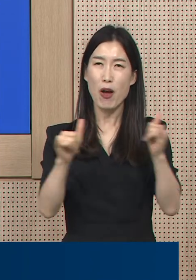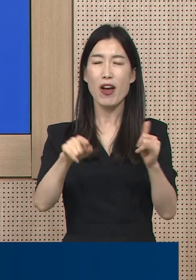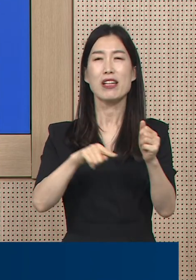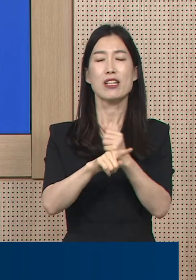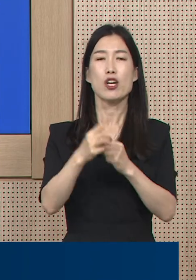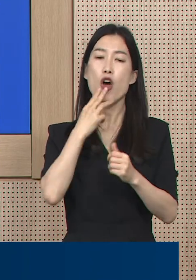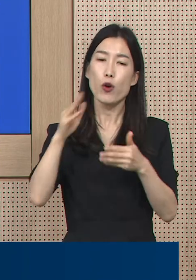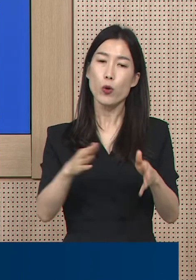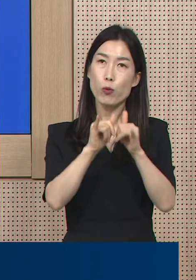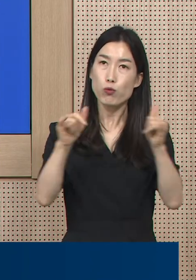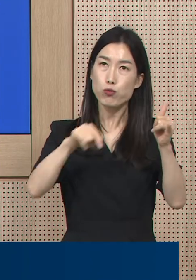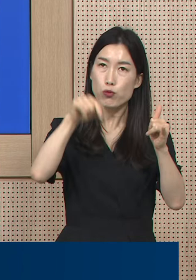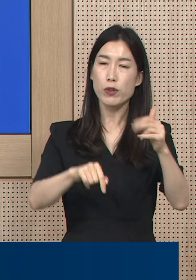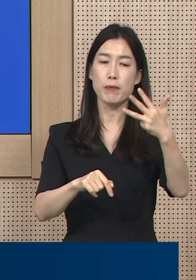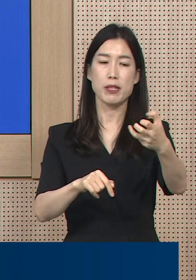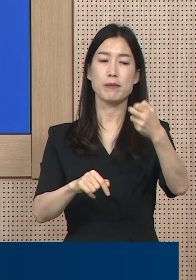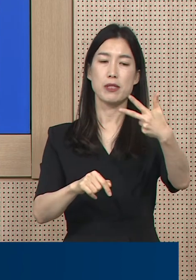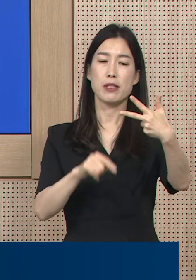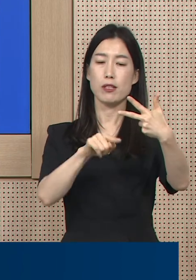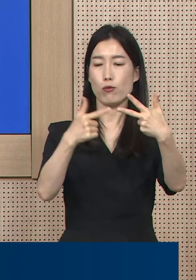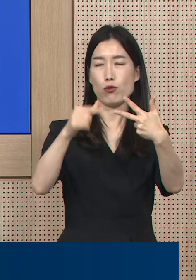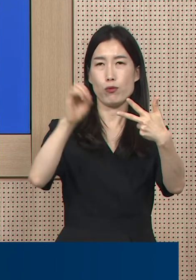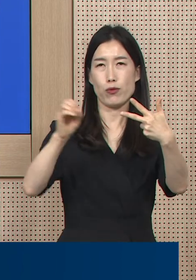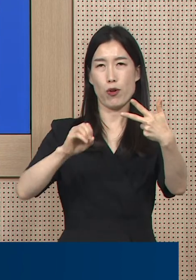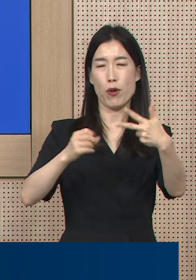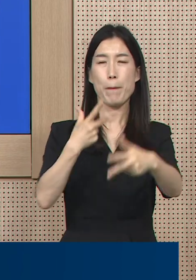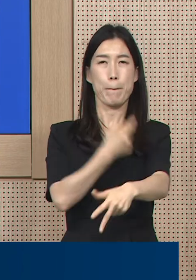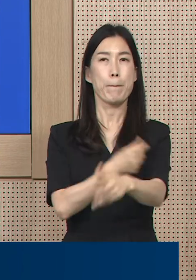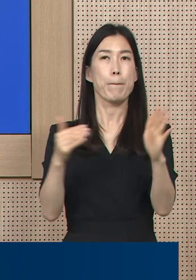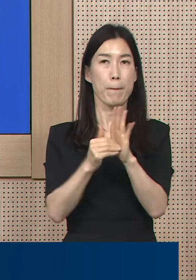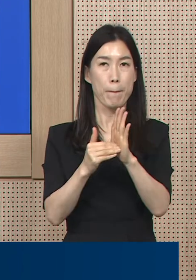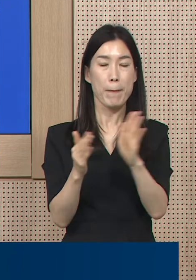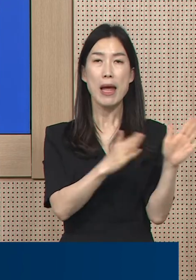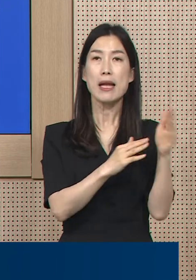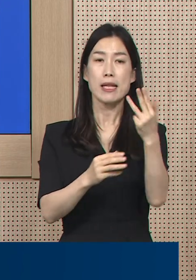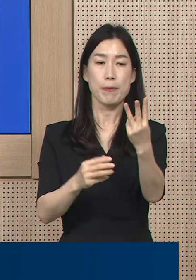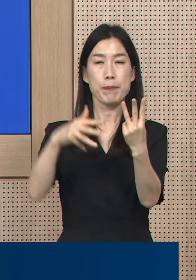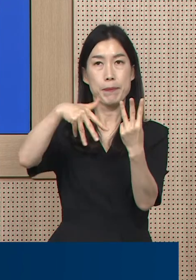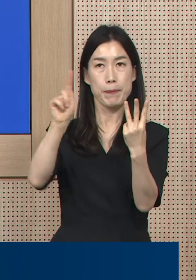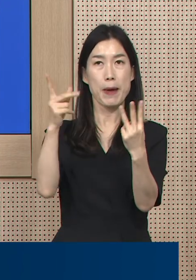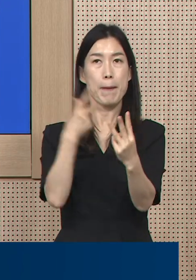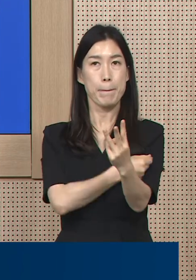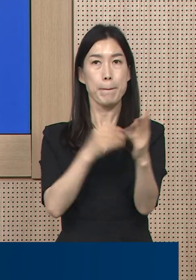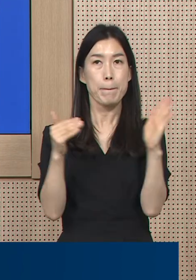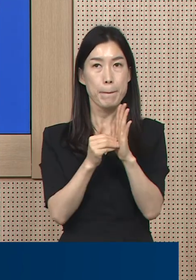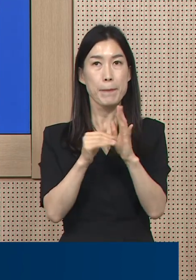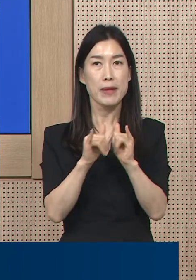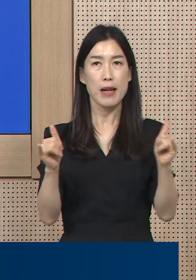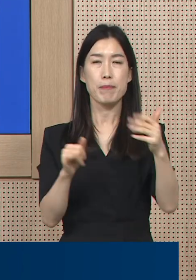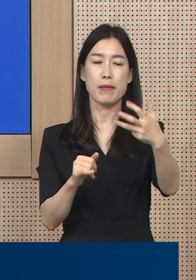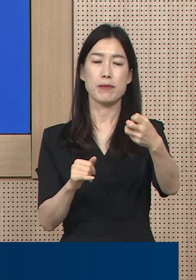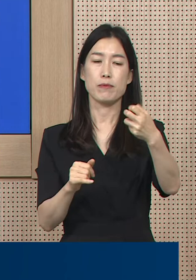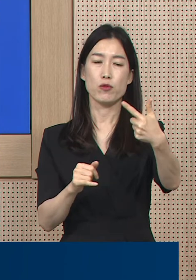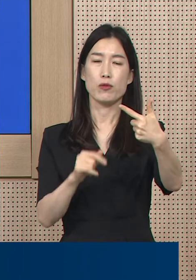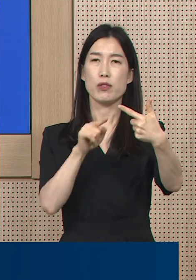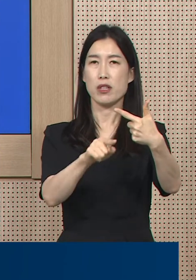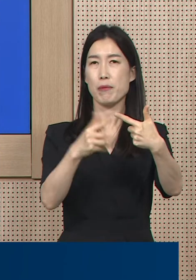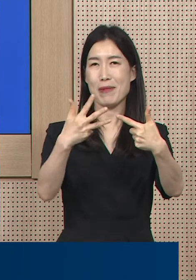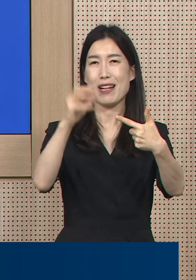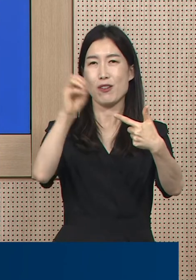3차 접종자는 1,170만 480명으로 경기도 인구의 86.8%입니다.